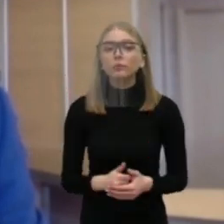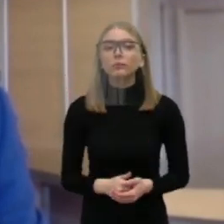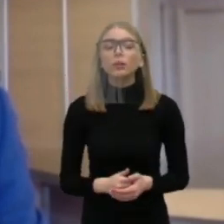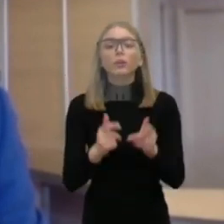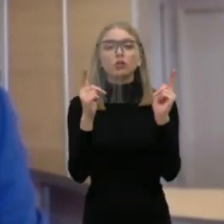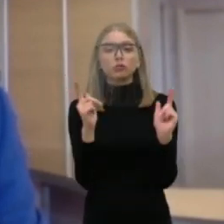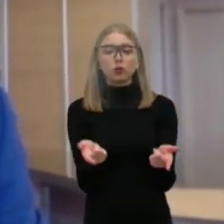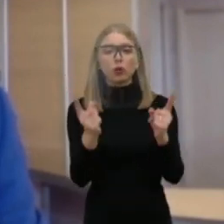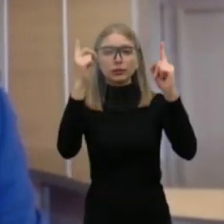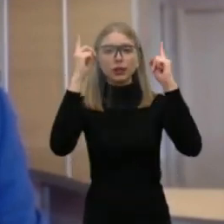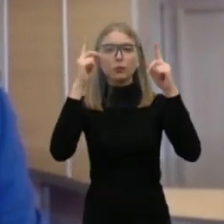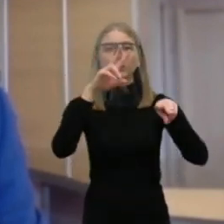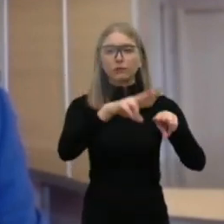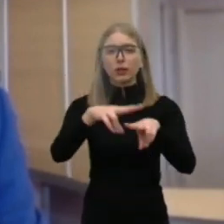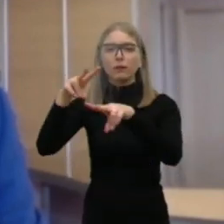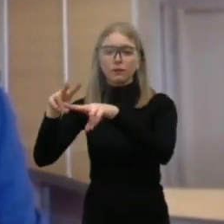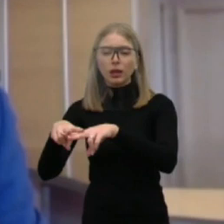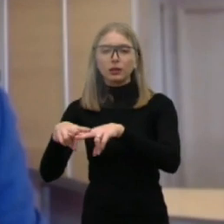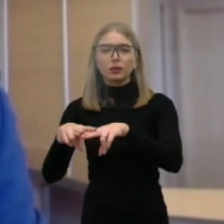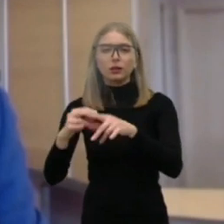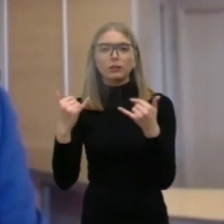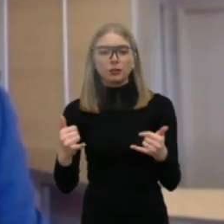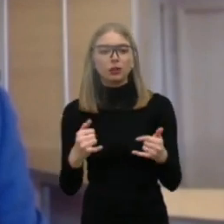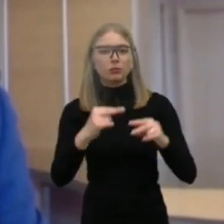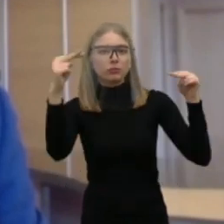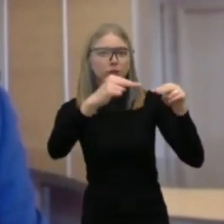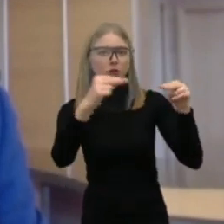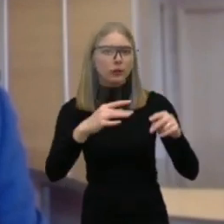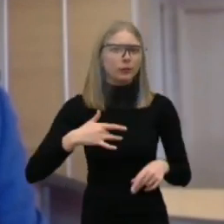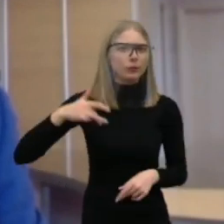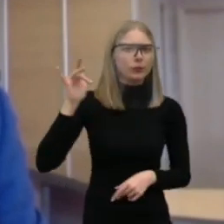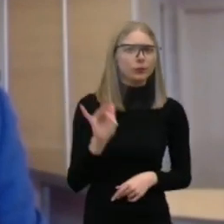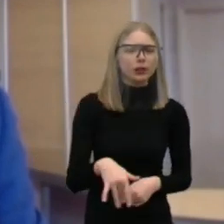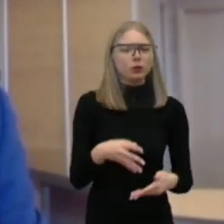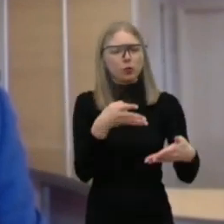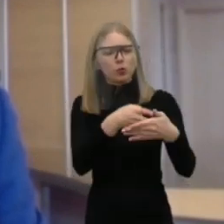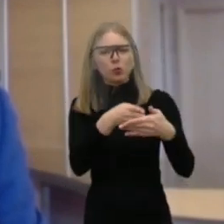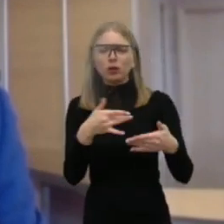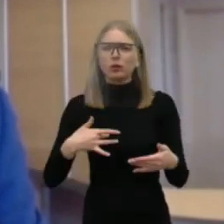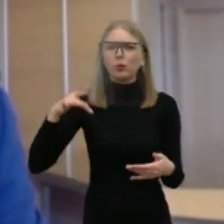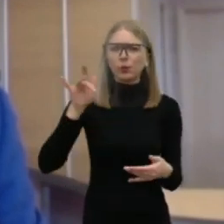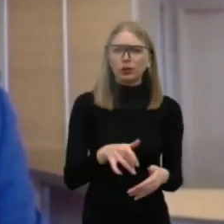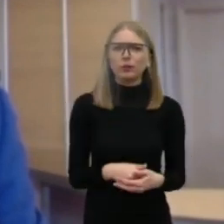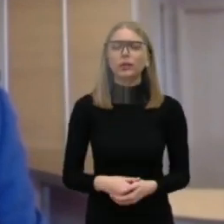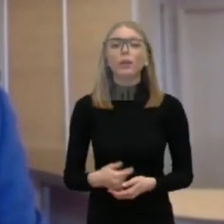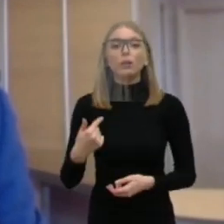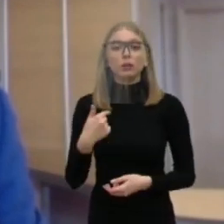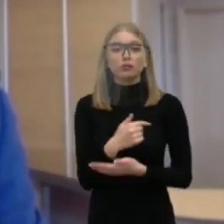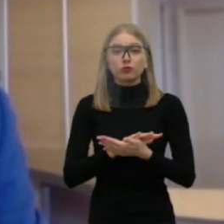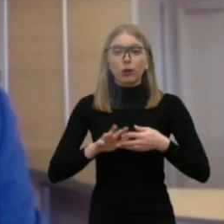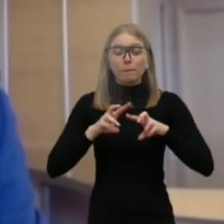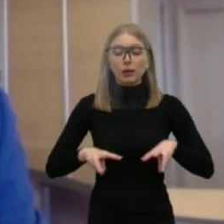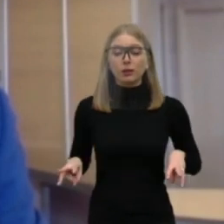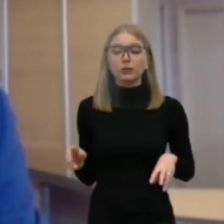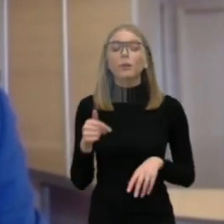saugomos teritorijos bus grieščiaus saugomos. Aš kaip ministras netrukus pasirašysiu įsakymą, kad trečios